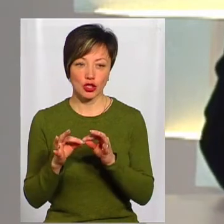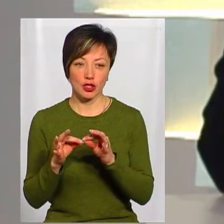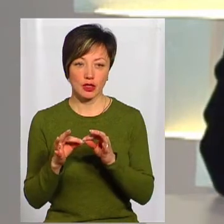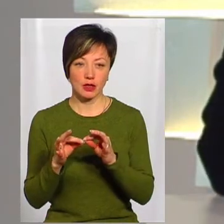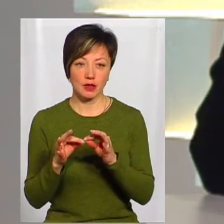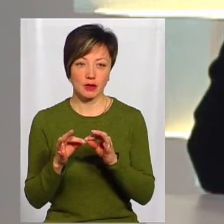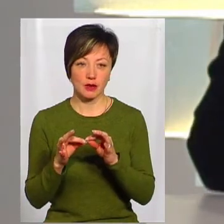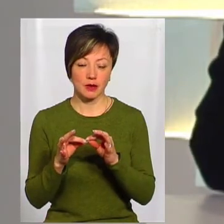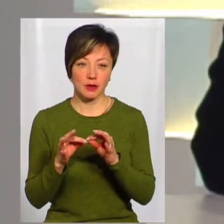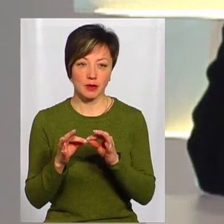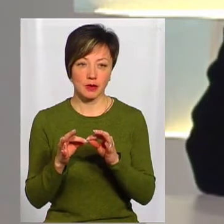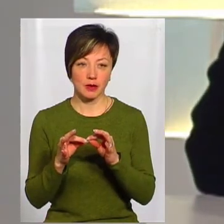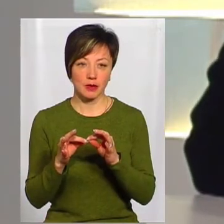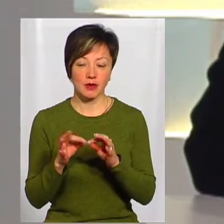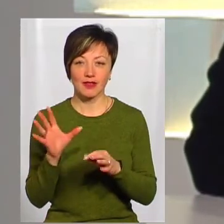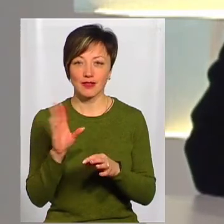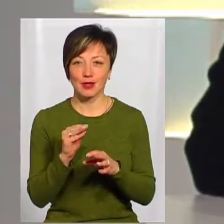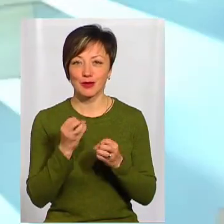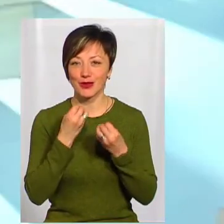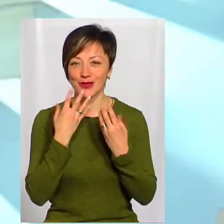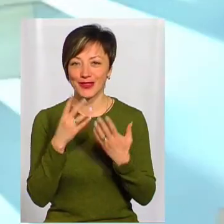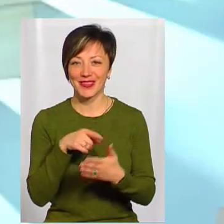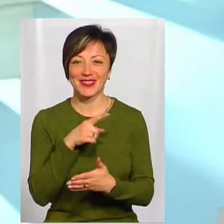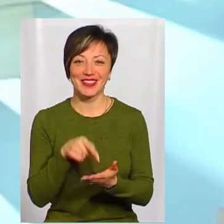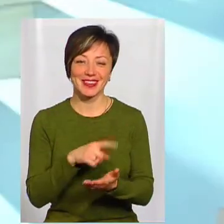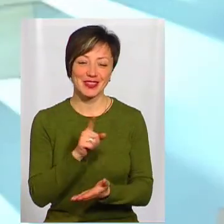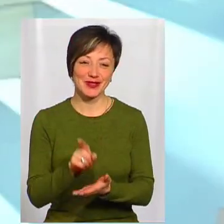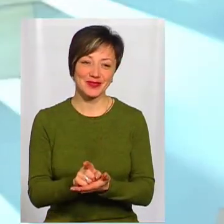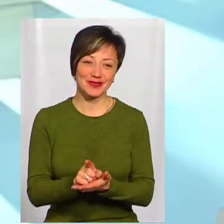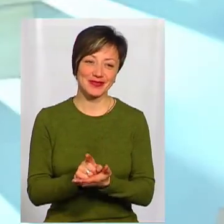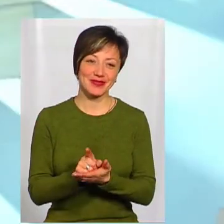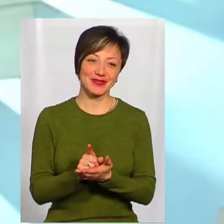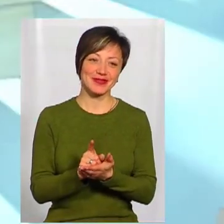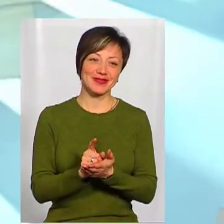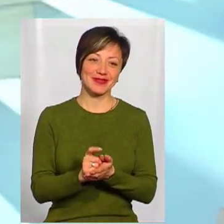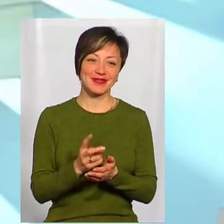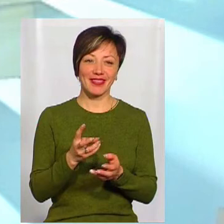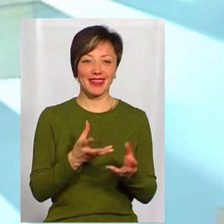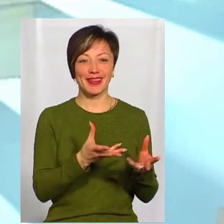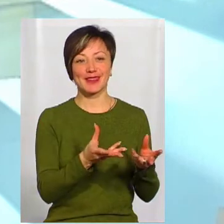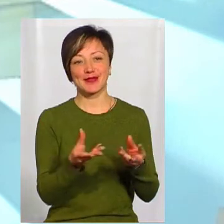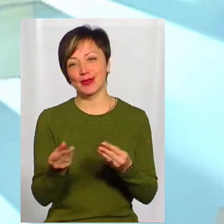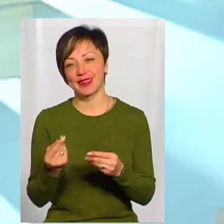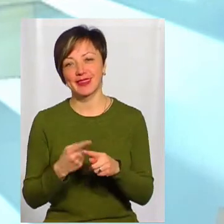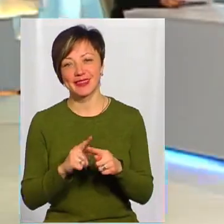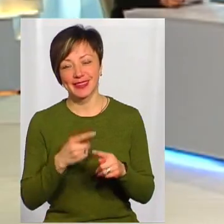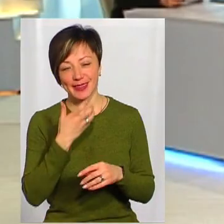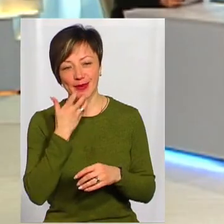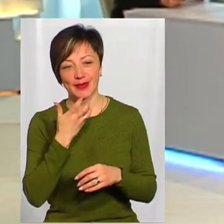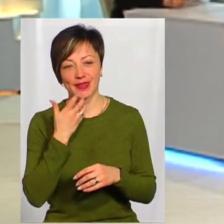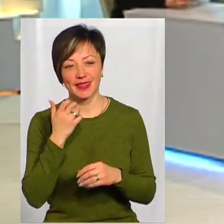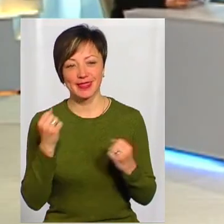все буде добре. Обов'язково, все буде добре. Не вплине ця тепла зима на